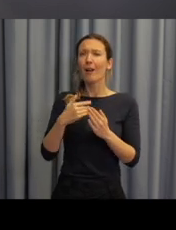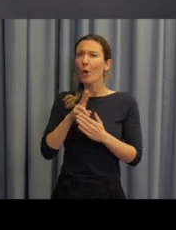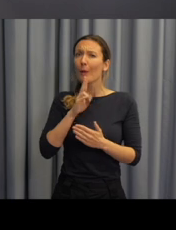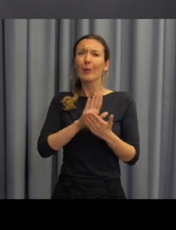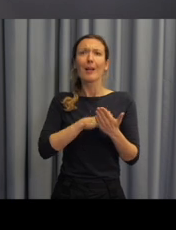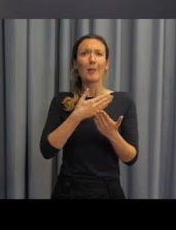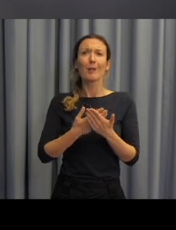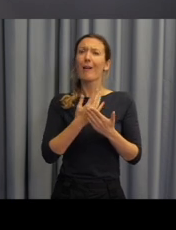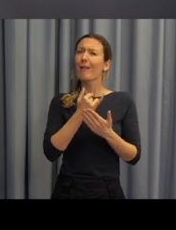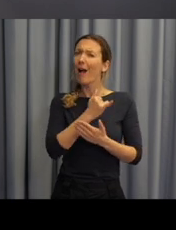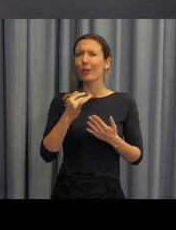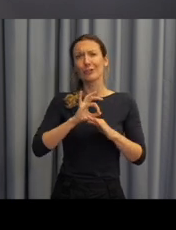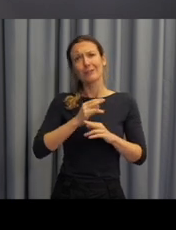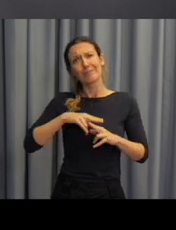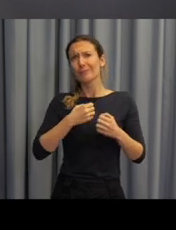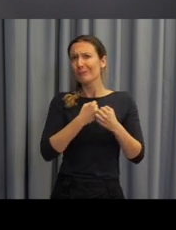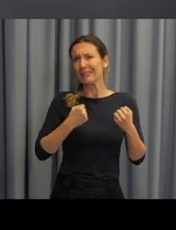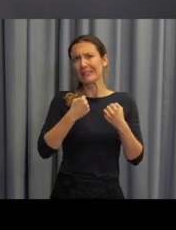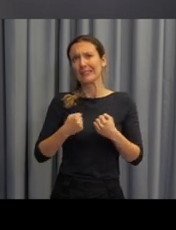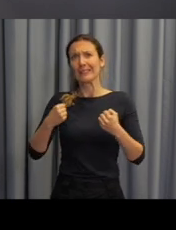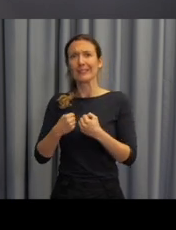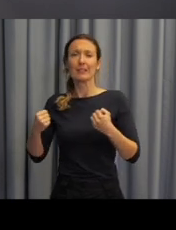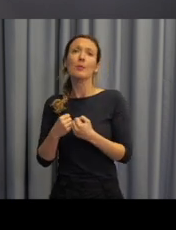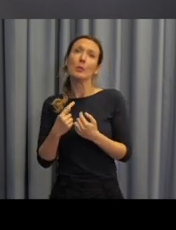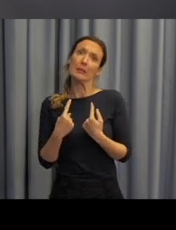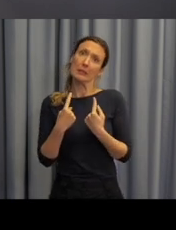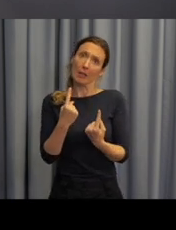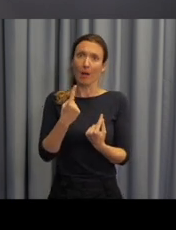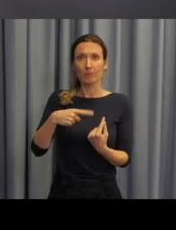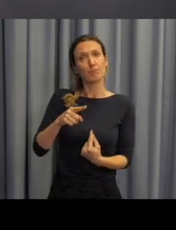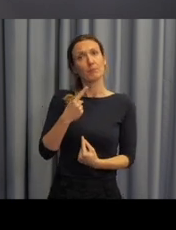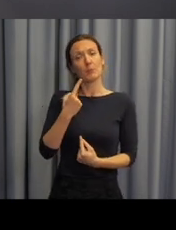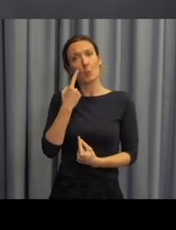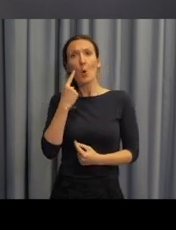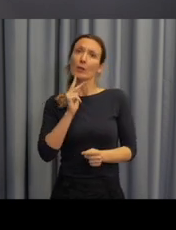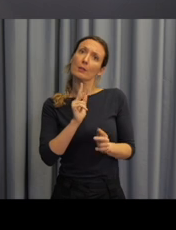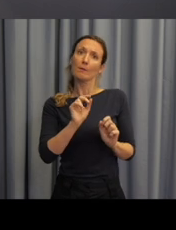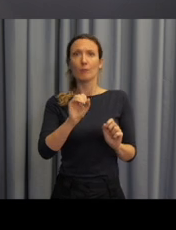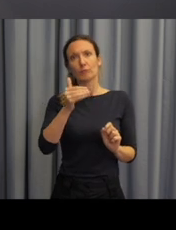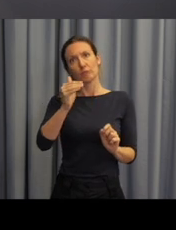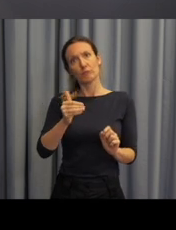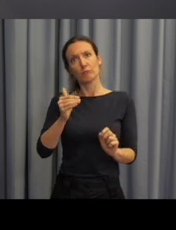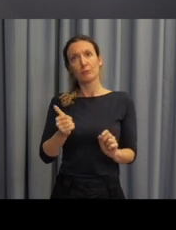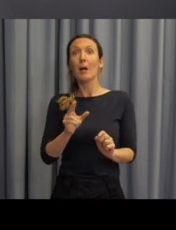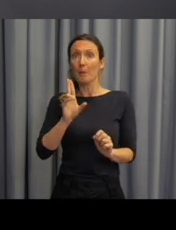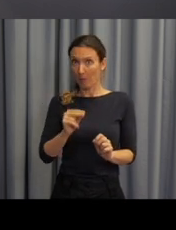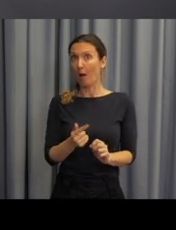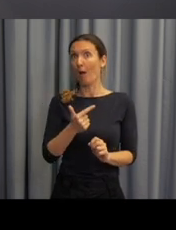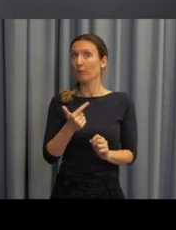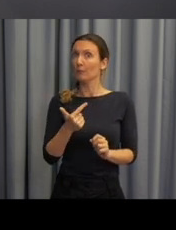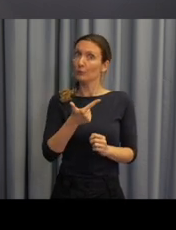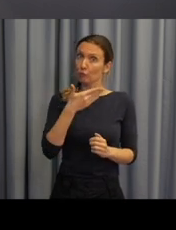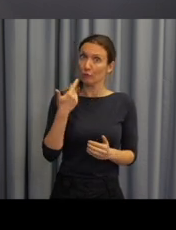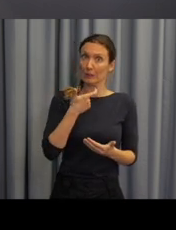sociokulturních, ale i technických. A tak to bych mohla ke každé kapitole hovořit dál. Nechám na vás,